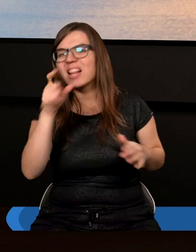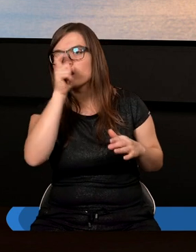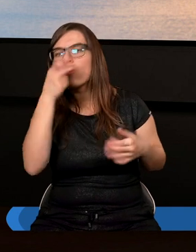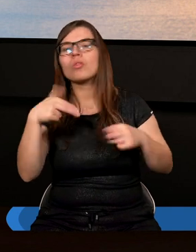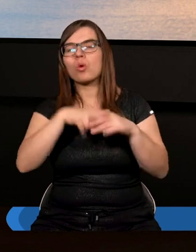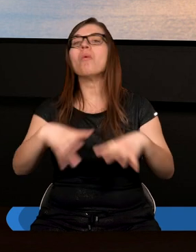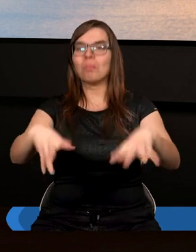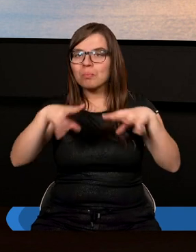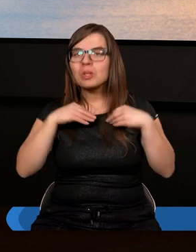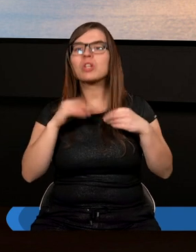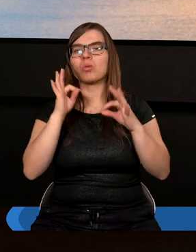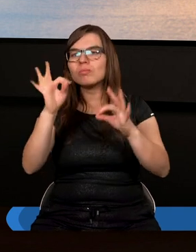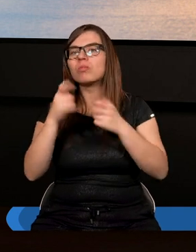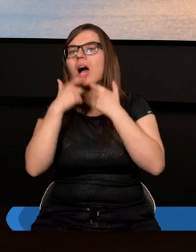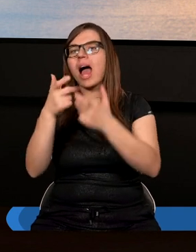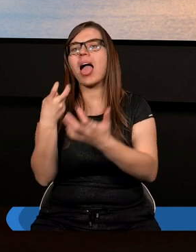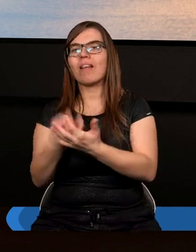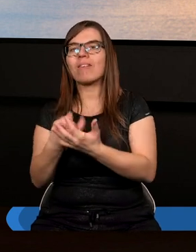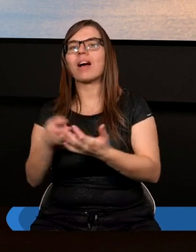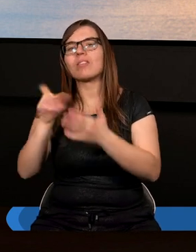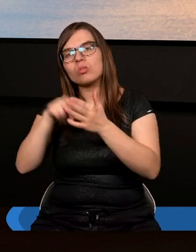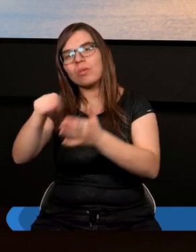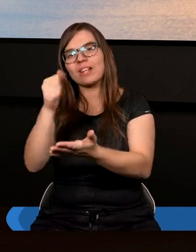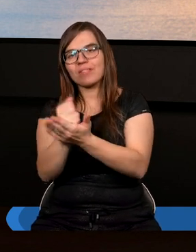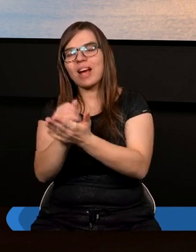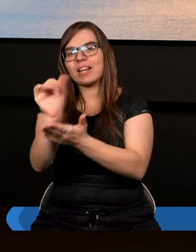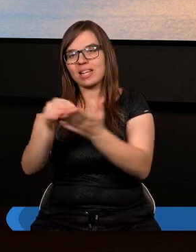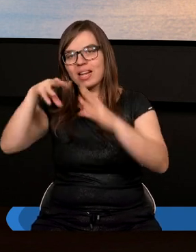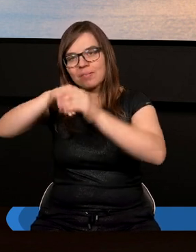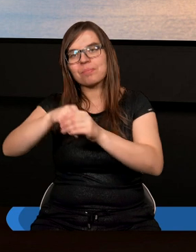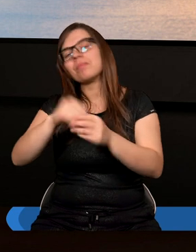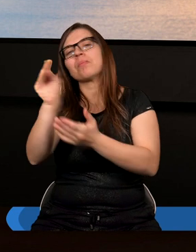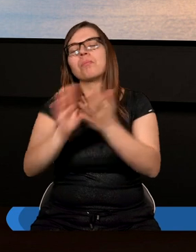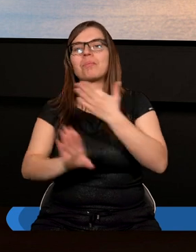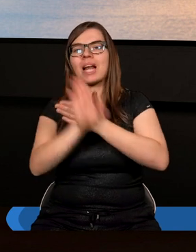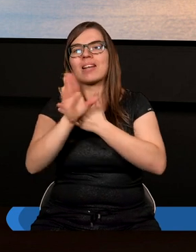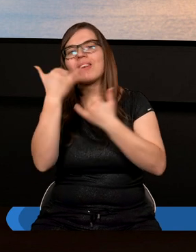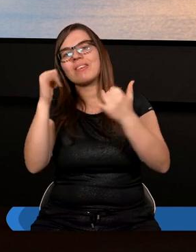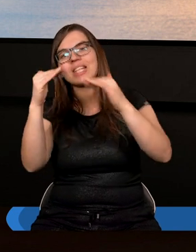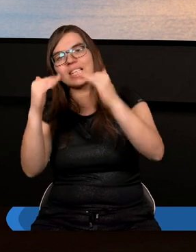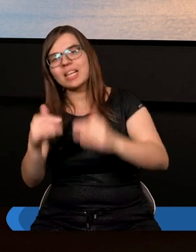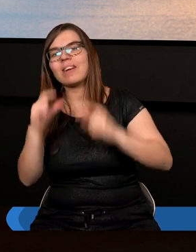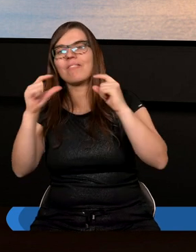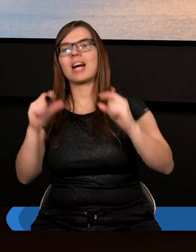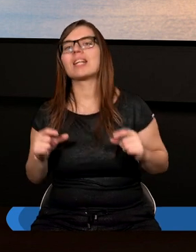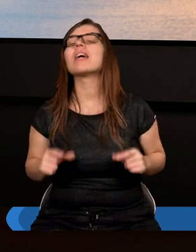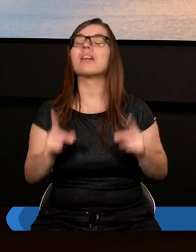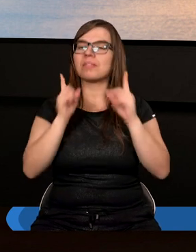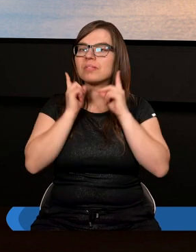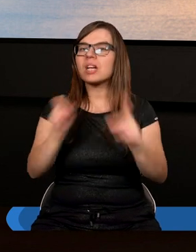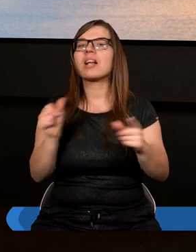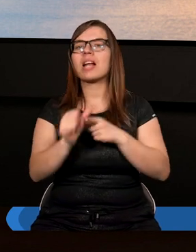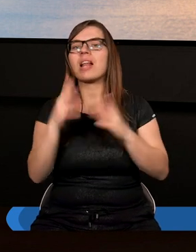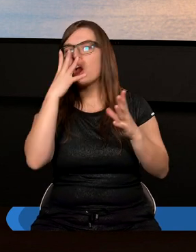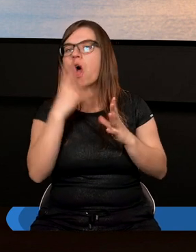Ewangelię w tym kontekście, który został tutaj za chwilkę przedstawiony w kolejnych wersetach, rzeczywiście jest obrazem,